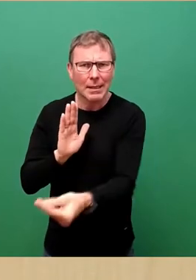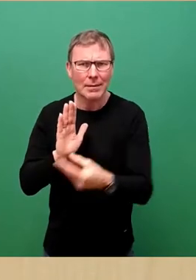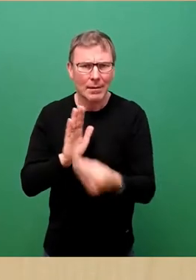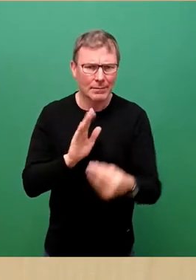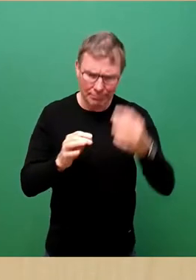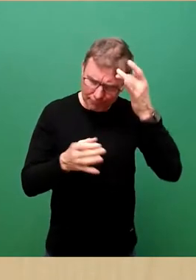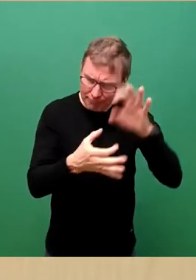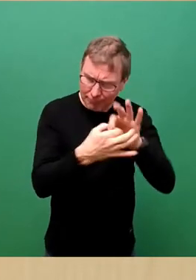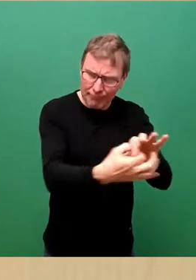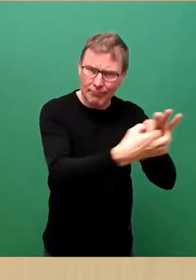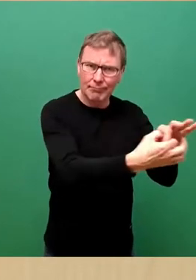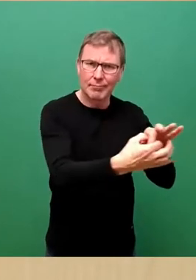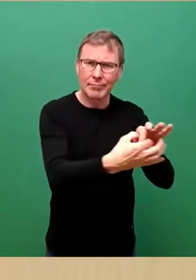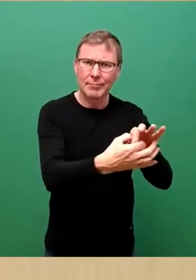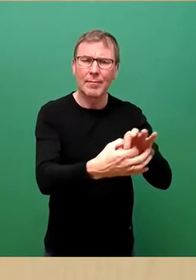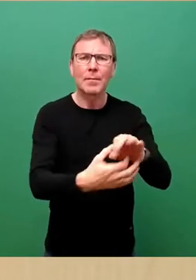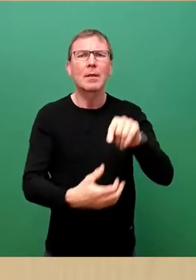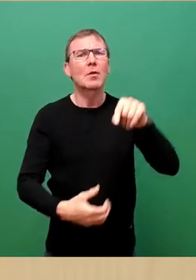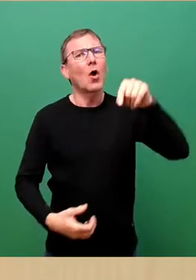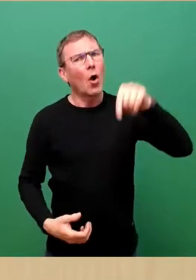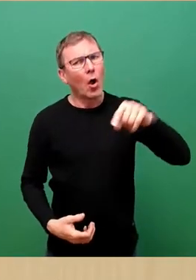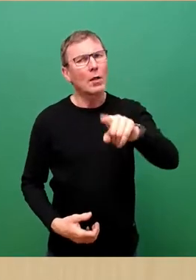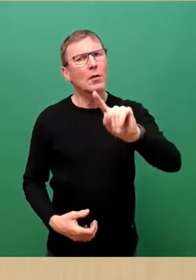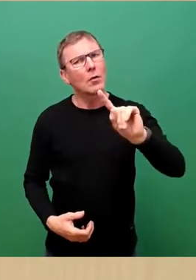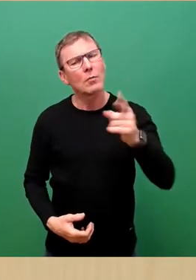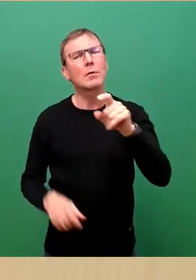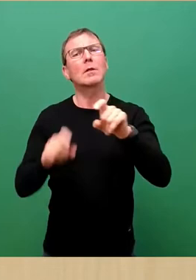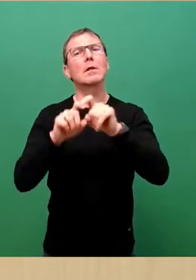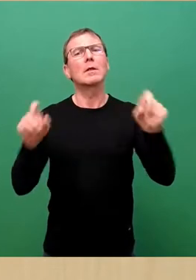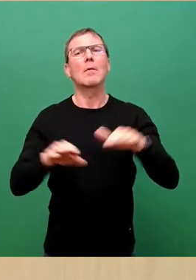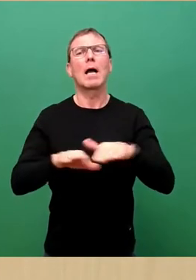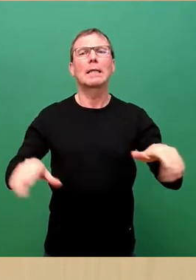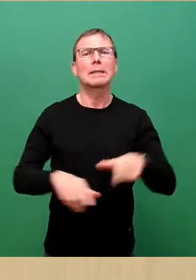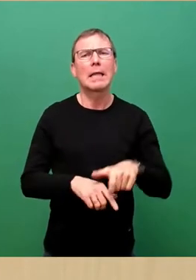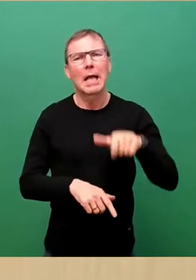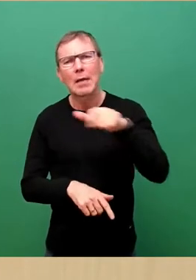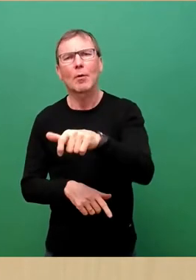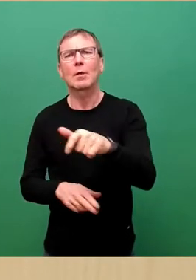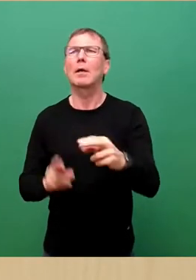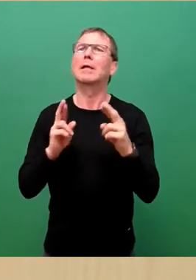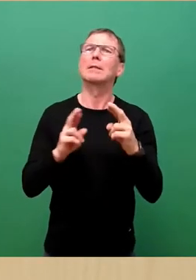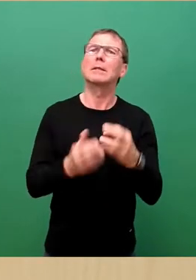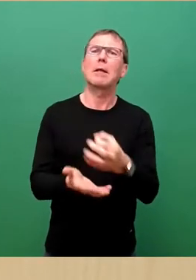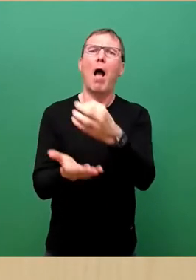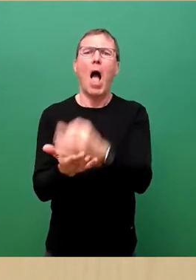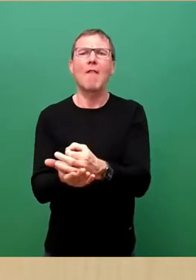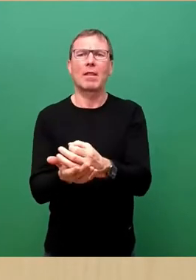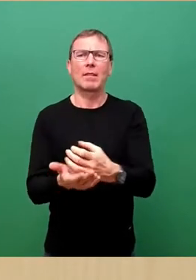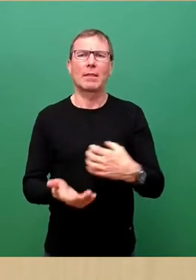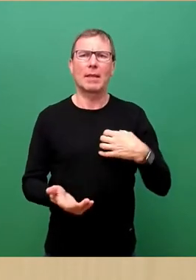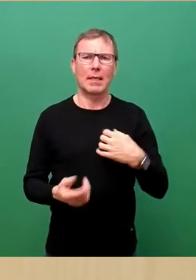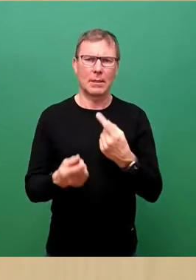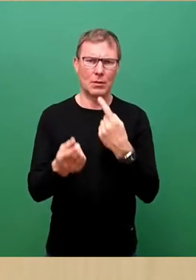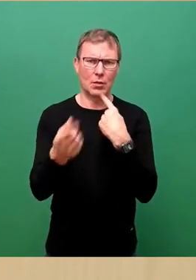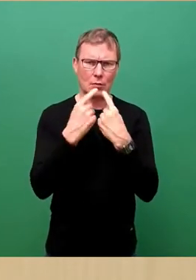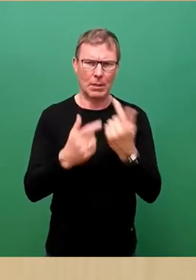Sie werden heute erneut über das Thema Seebrücke und sicherer Hafen Dresden beraten und